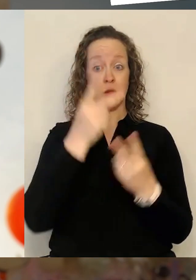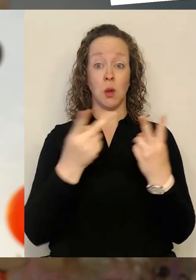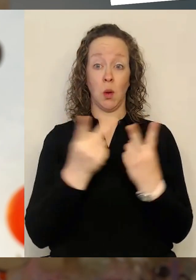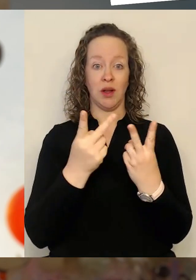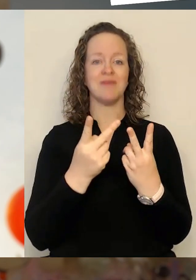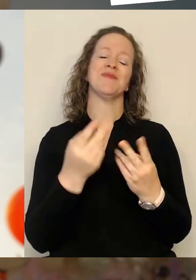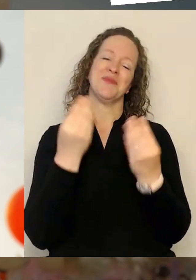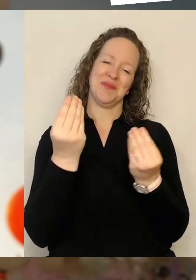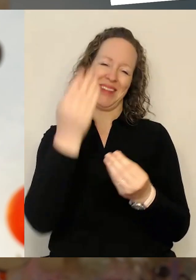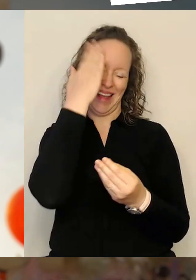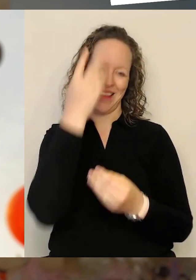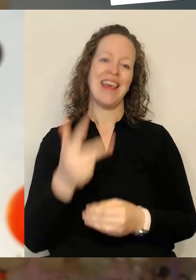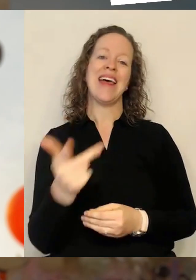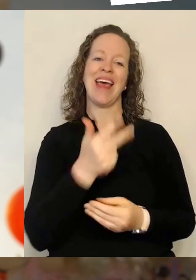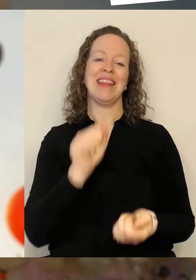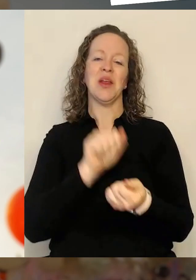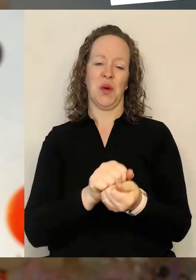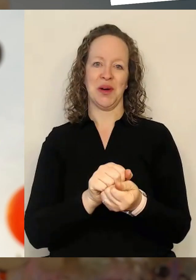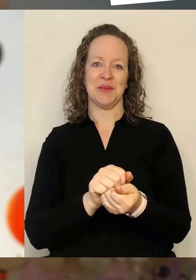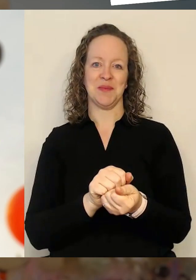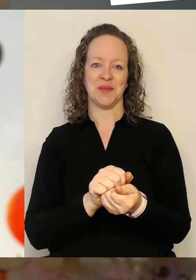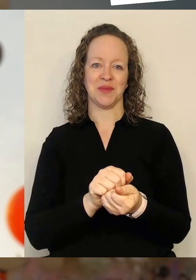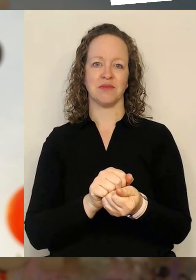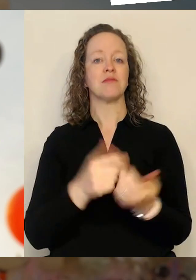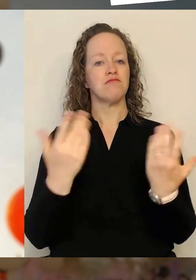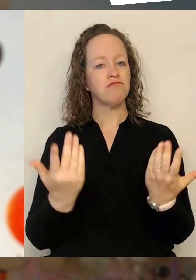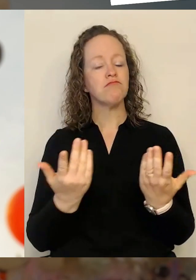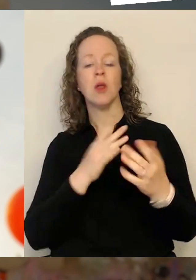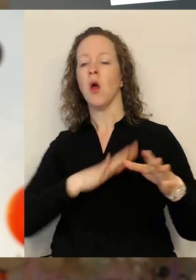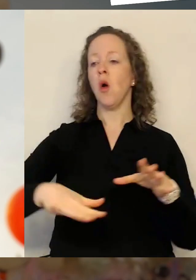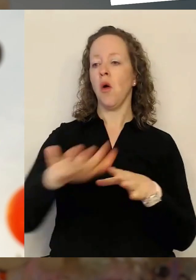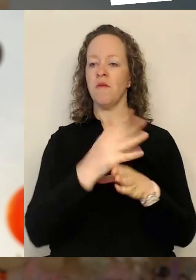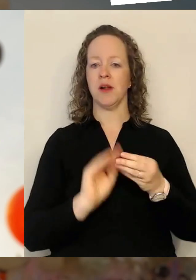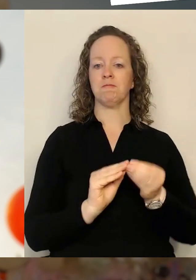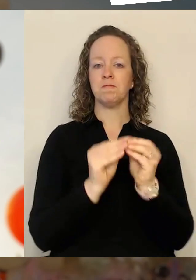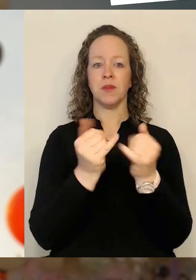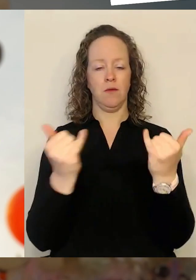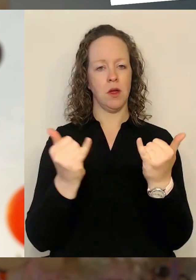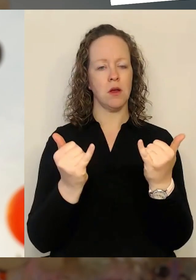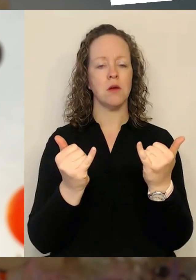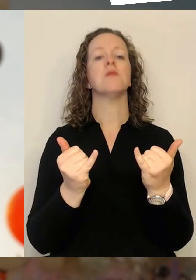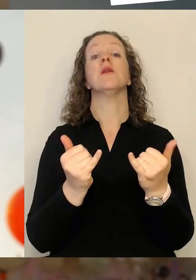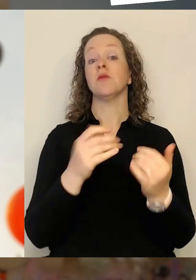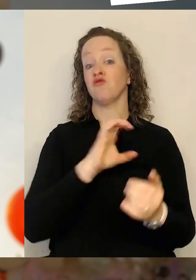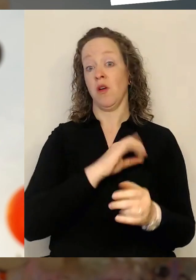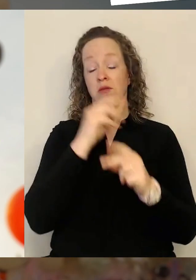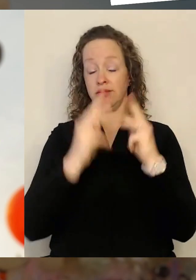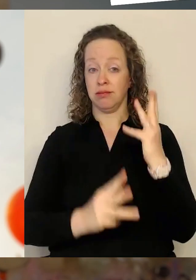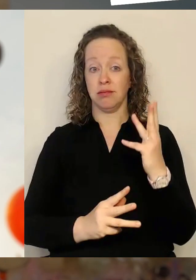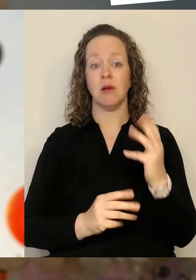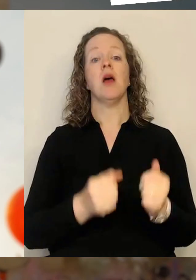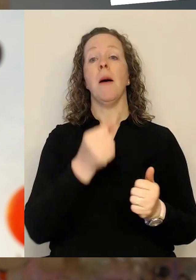-Drucker. Chancen, ihr Umfeld zu gestalten, sei es mit einem eigenen Podcast oder in einem selbst programmierten Spiel.